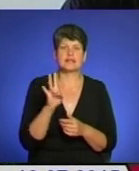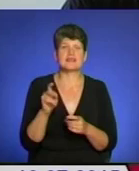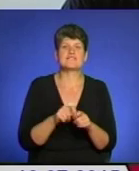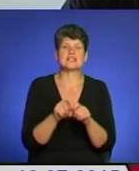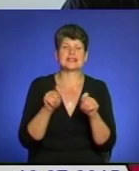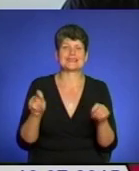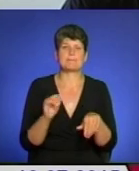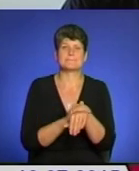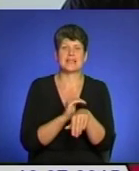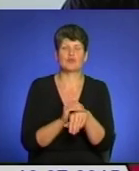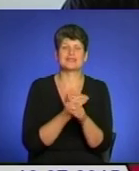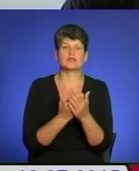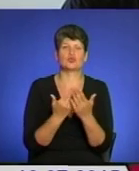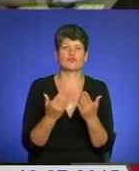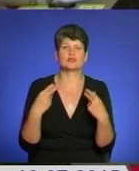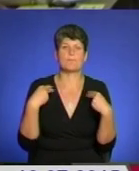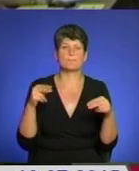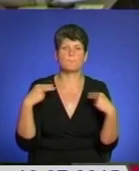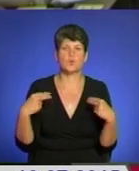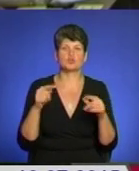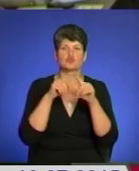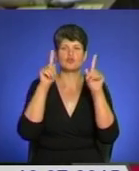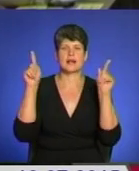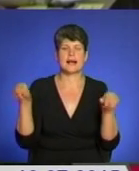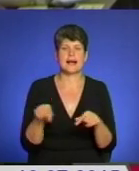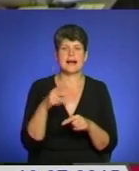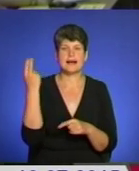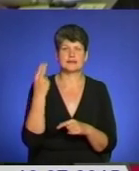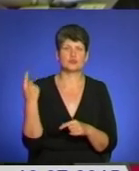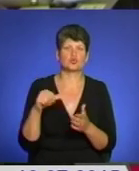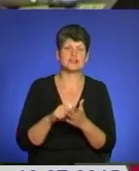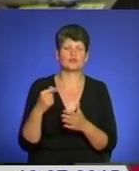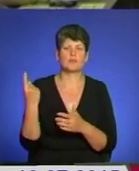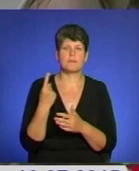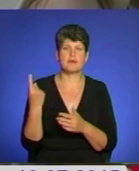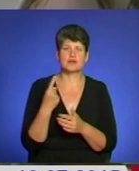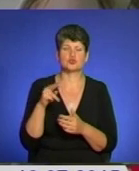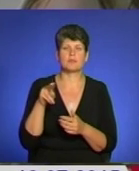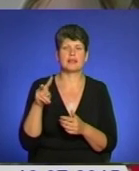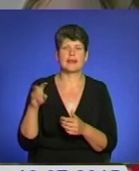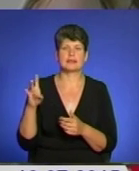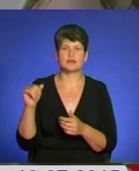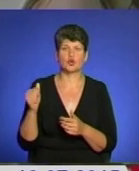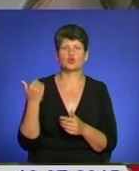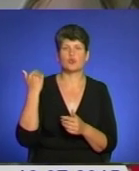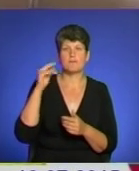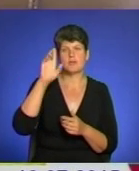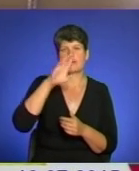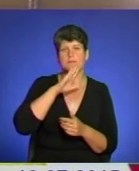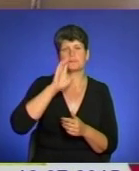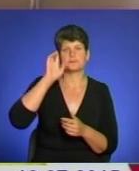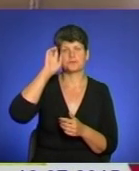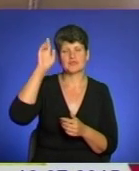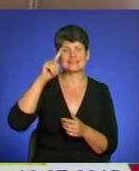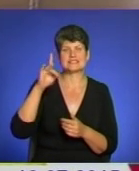відкриття благодійної виставки продажу картин учасників першого всеукраїнського живописного пленеру «Тобі, Богородице, Зарванице